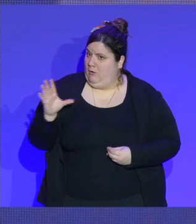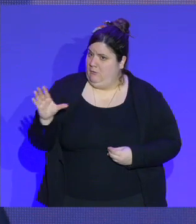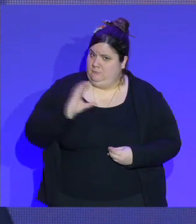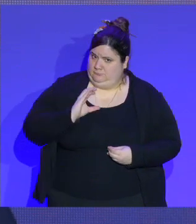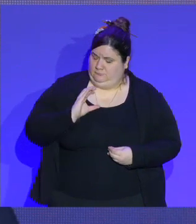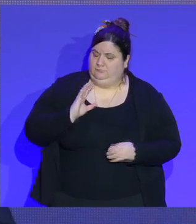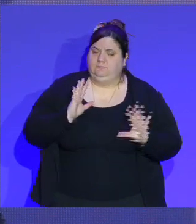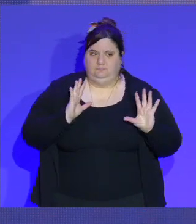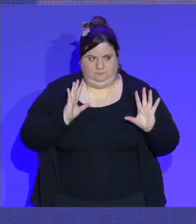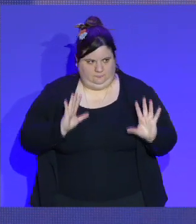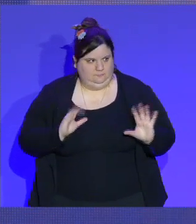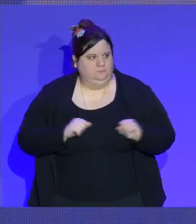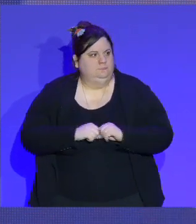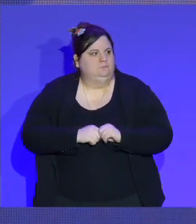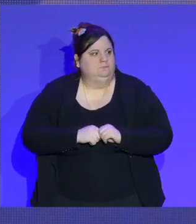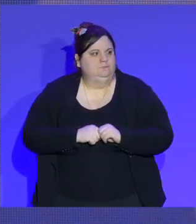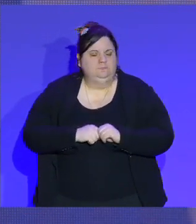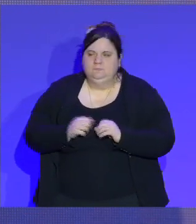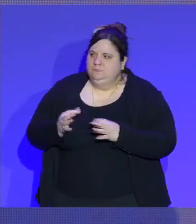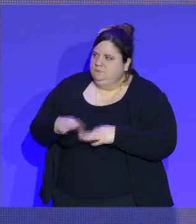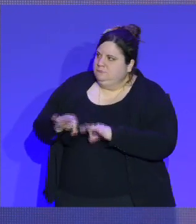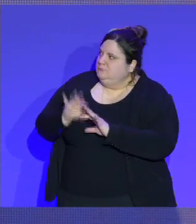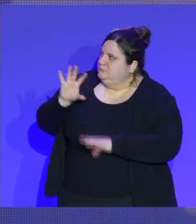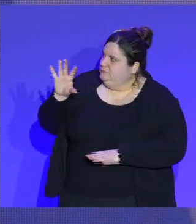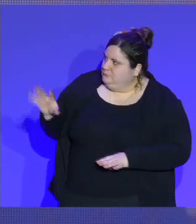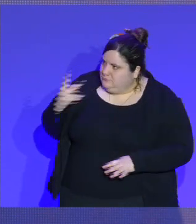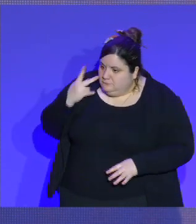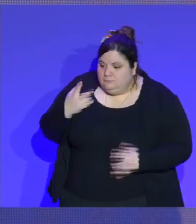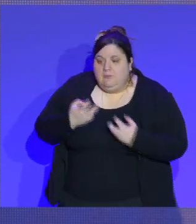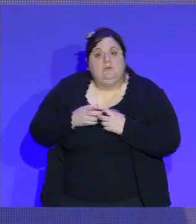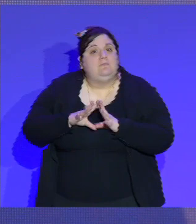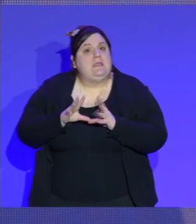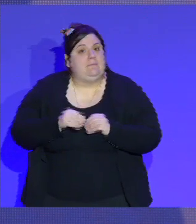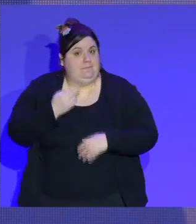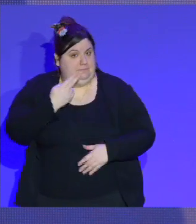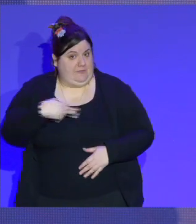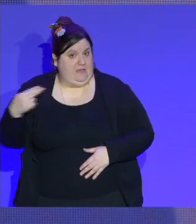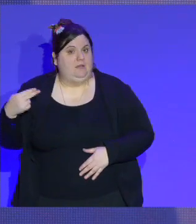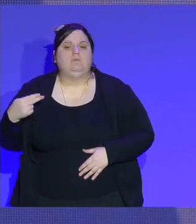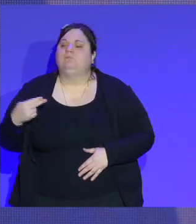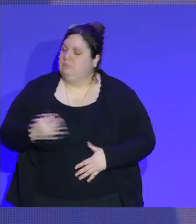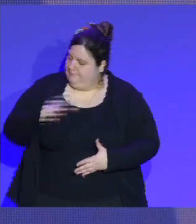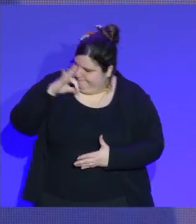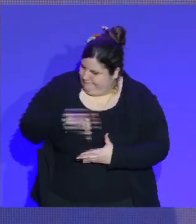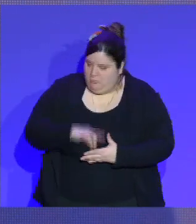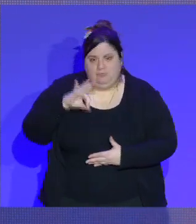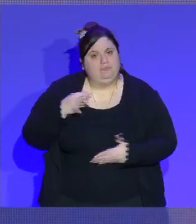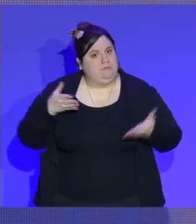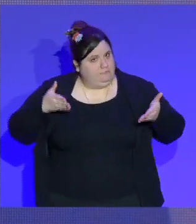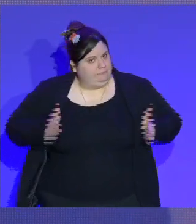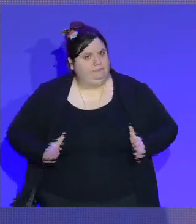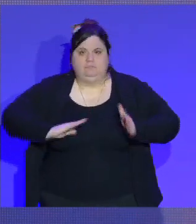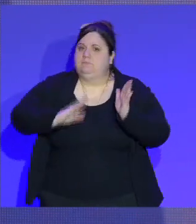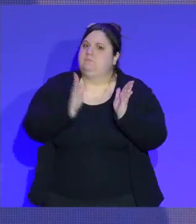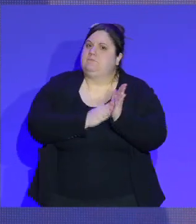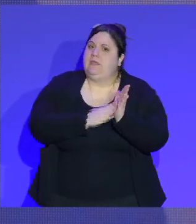notamment pour les équipes nationales, aujourd'hui, ont adopté l'égalité des primes dans